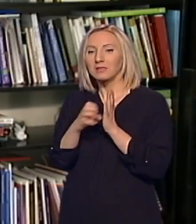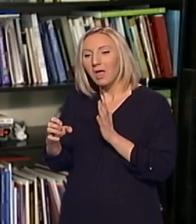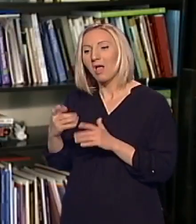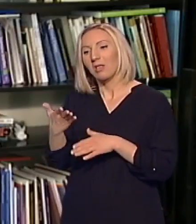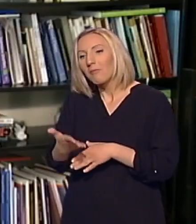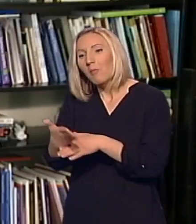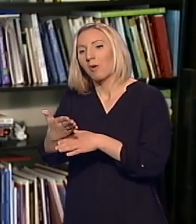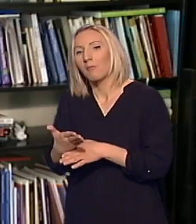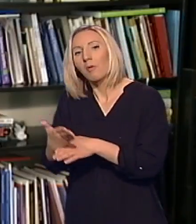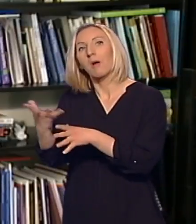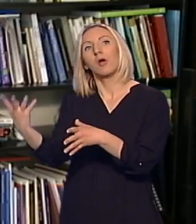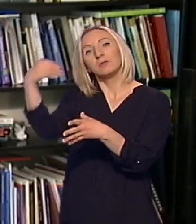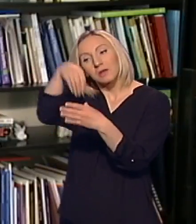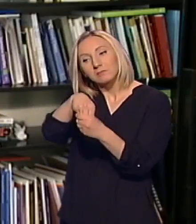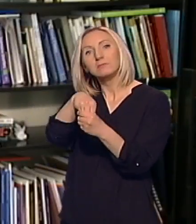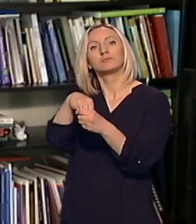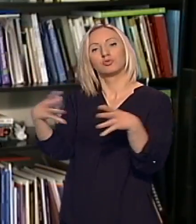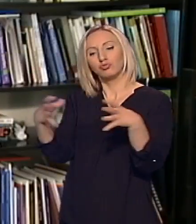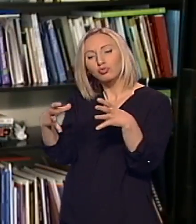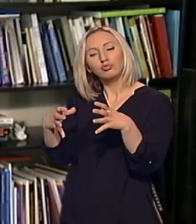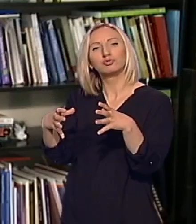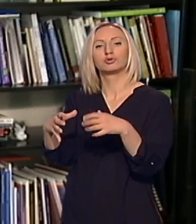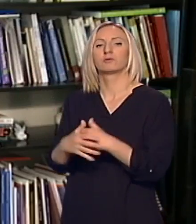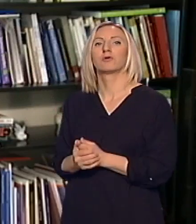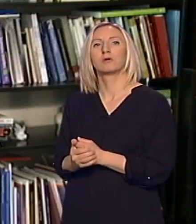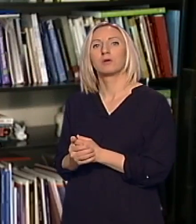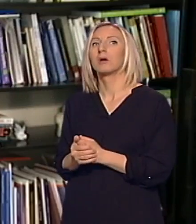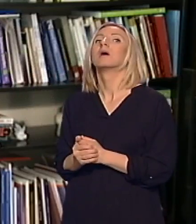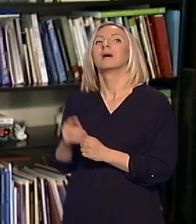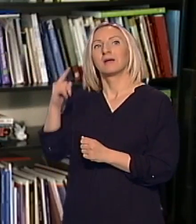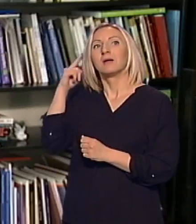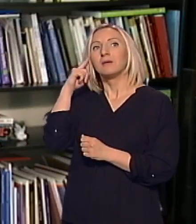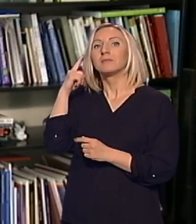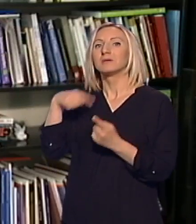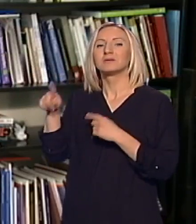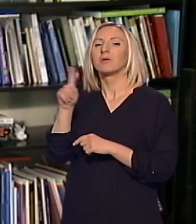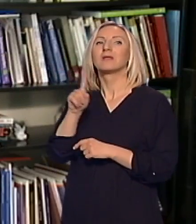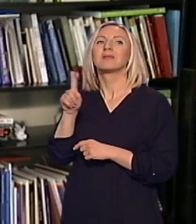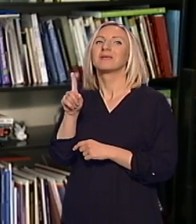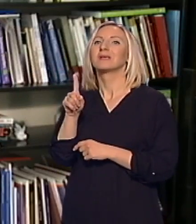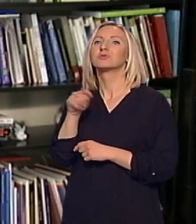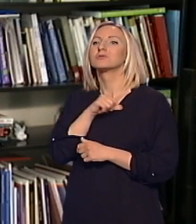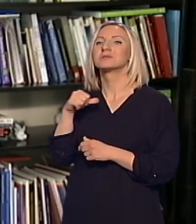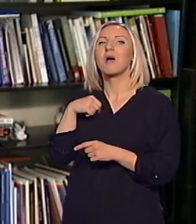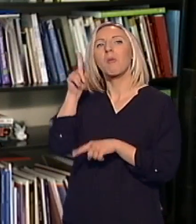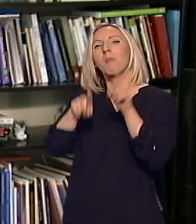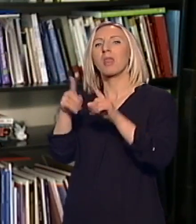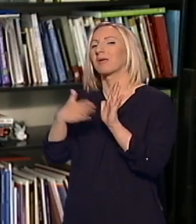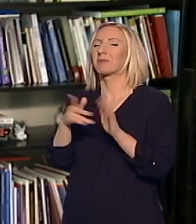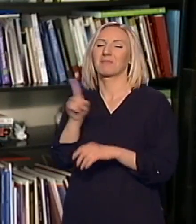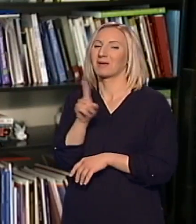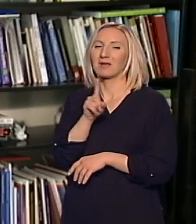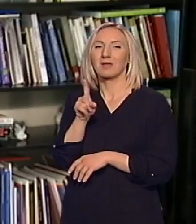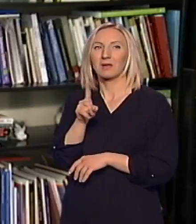pomagao mu da se integriše u sredinu sa svojim društvom ga je. Znači to prosto nisu samo sporadični primari. sam imala nekoliko